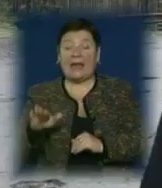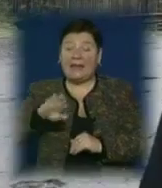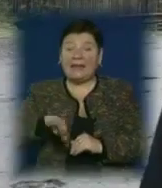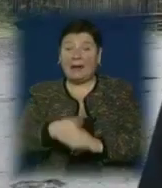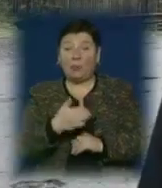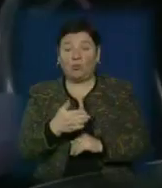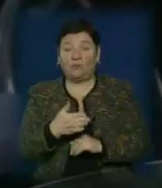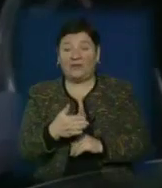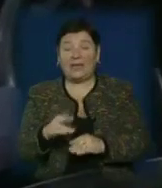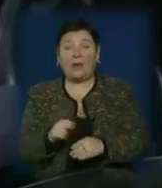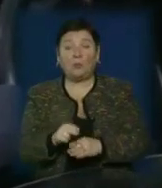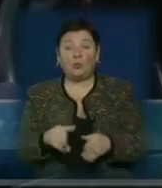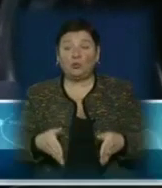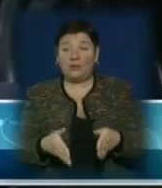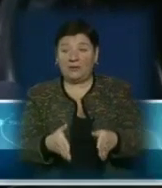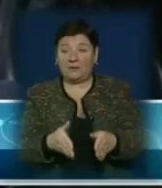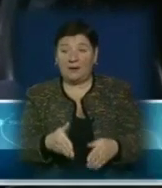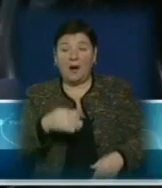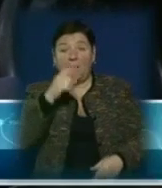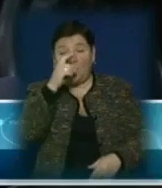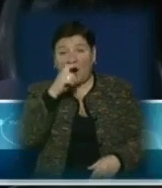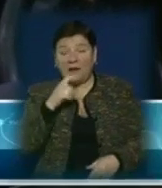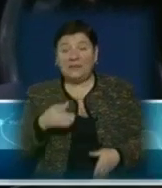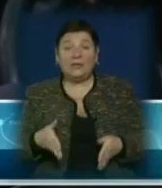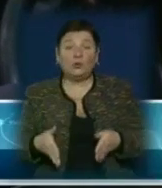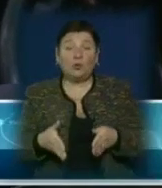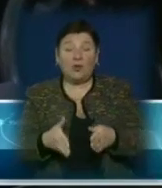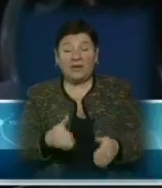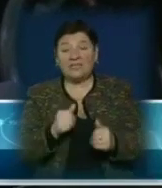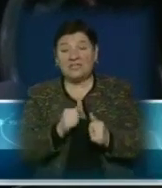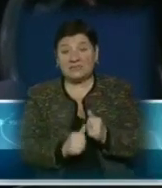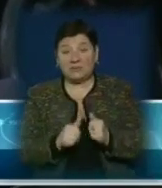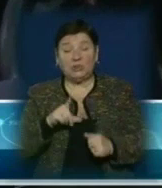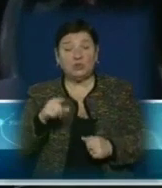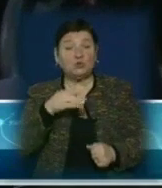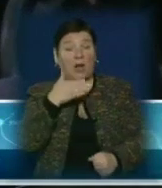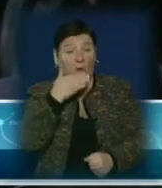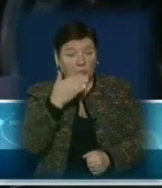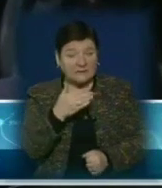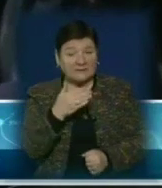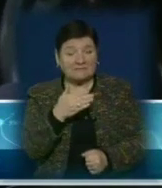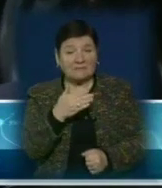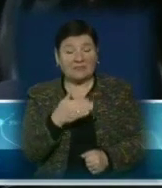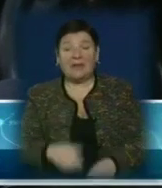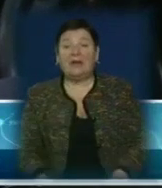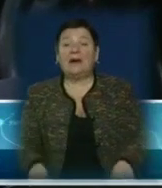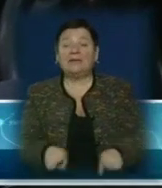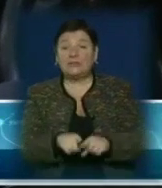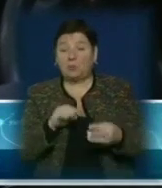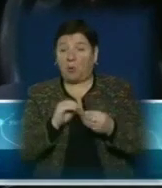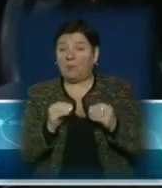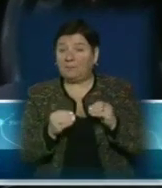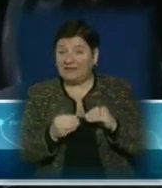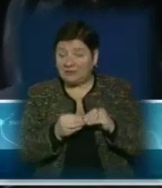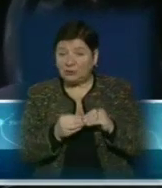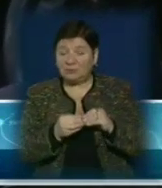ремонт доріг. Погані дороги в нас, наскільки я знаю, часто їжджу на хуст, теж проблематичні